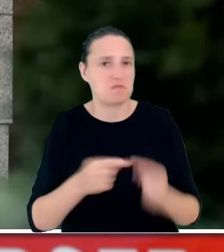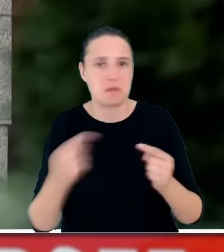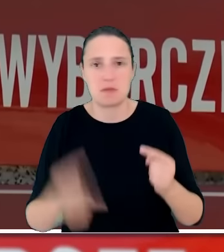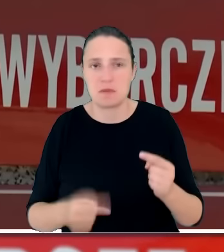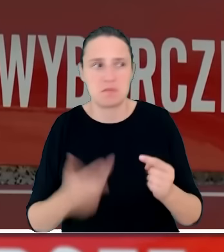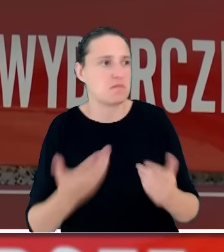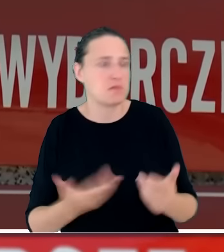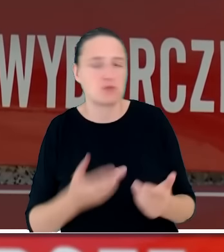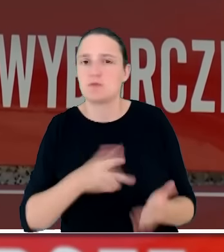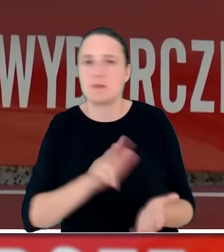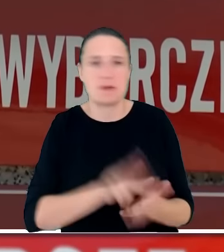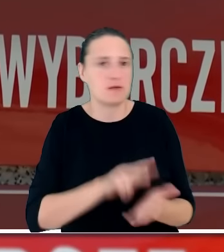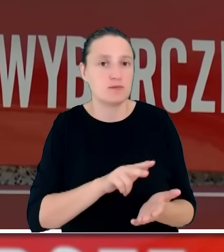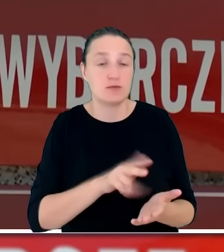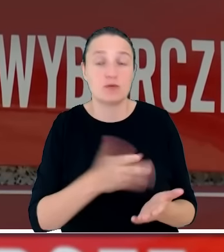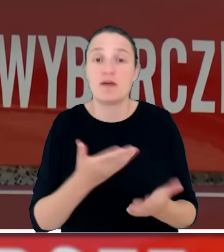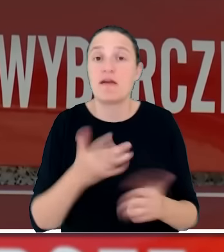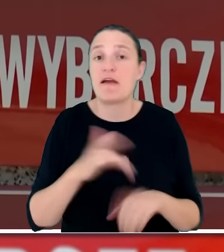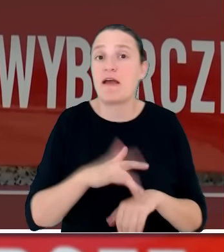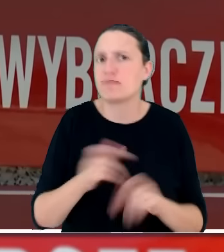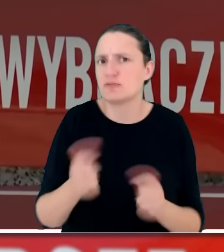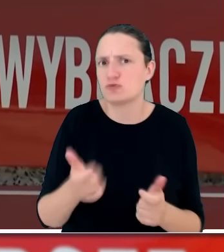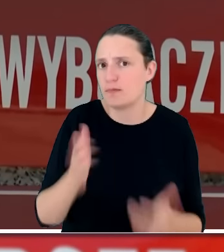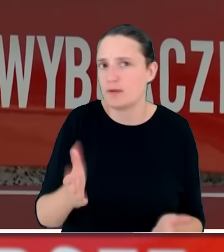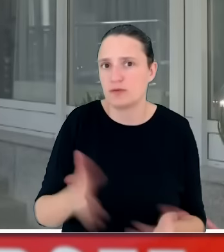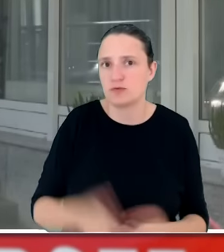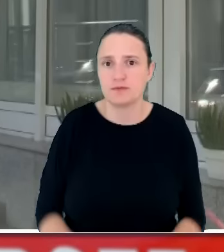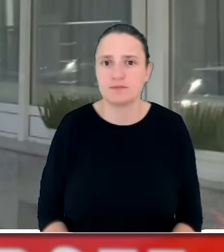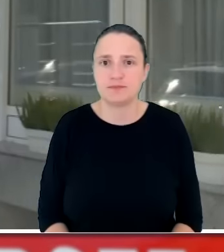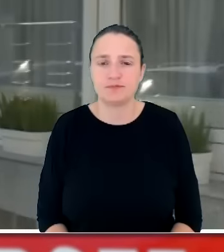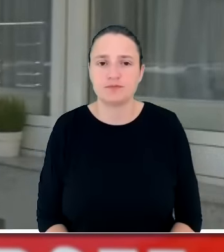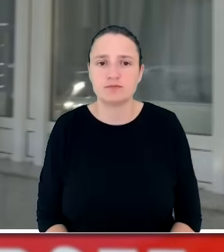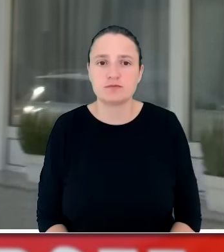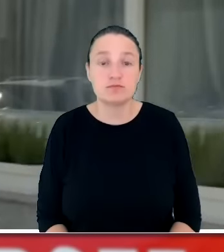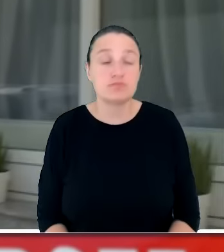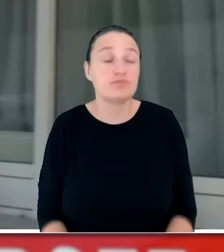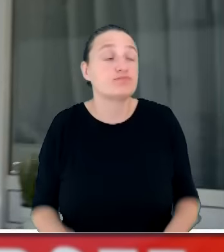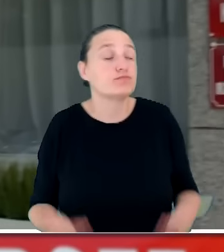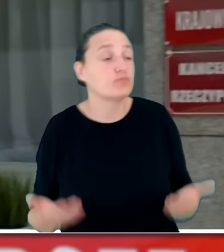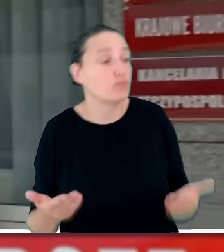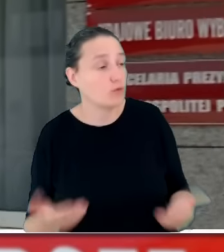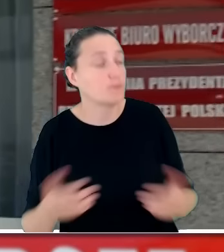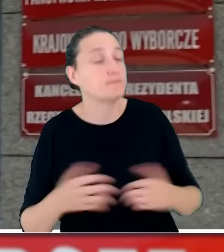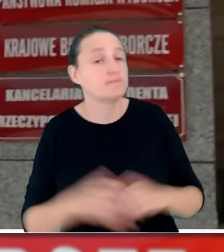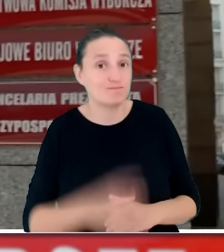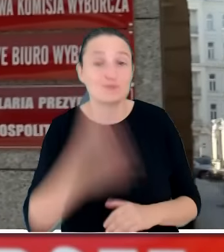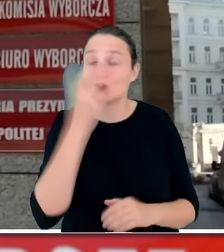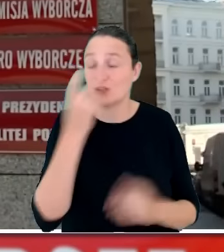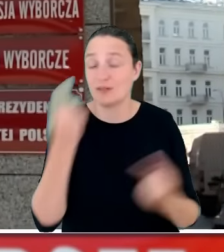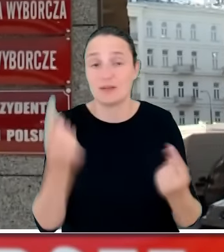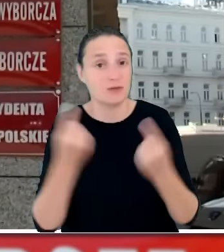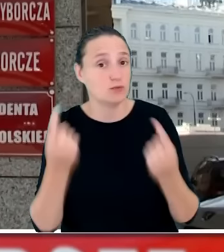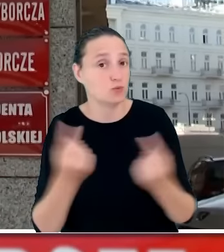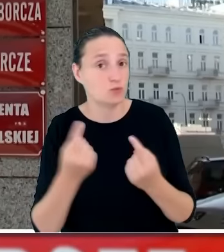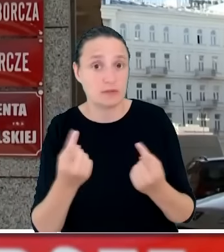skutkowało no właśnie czym, panie redaktorze? No właśnie, proszę Państwa, bardzo ciekawa sytuacja, do